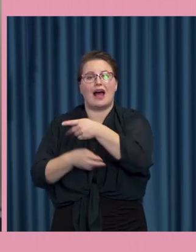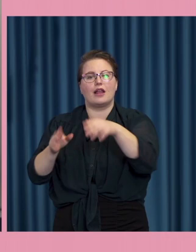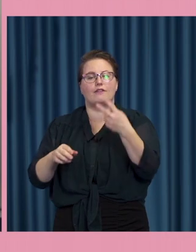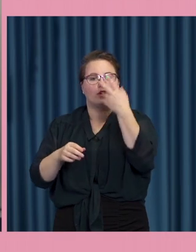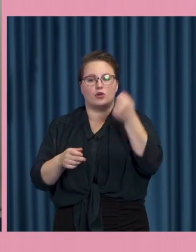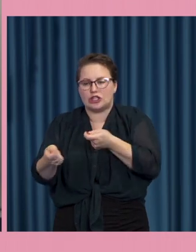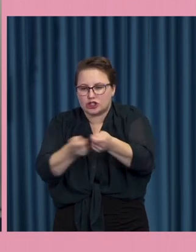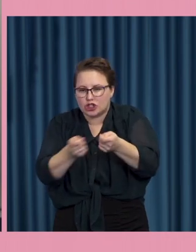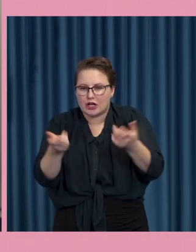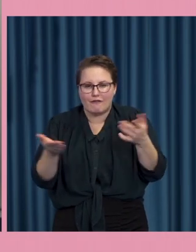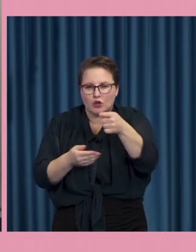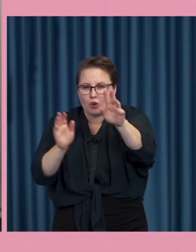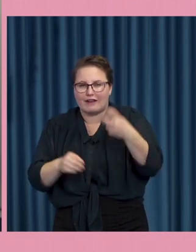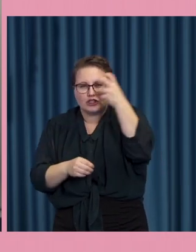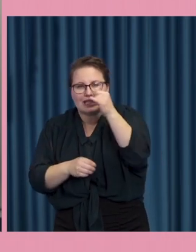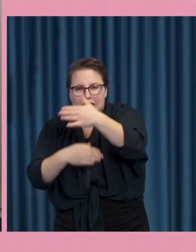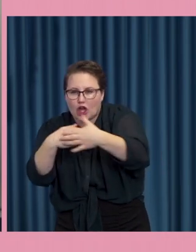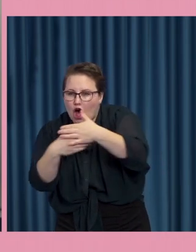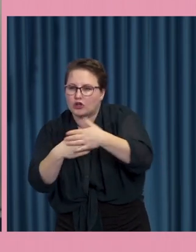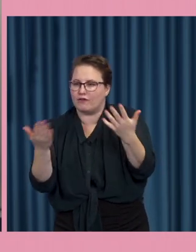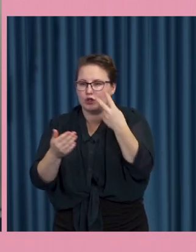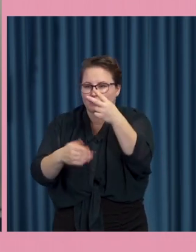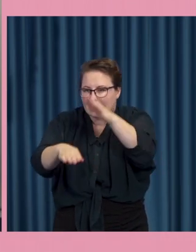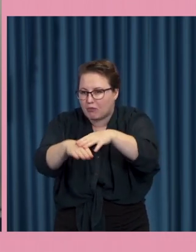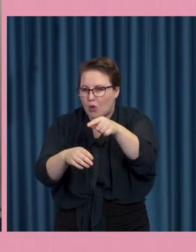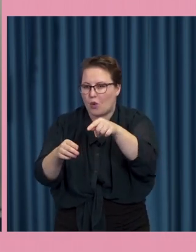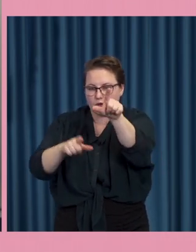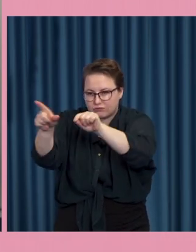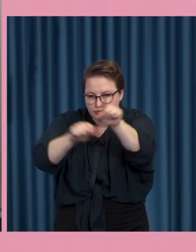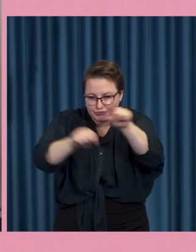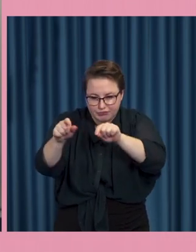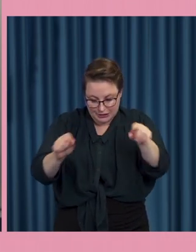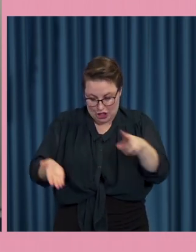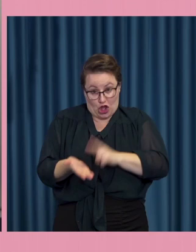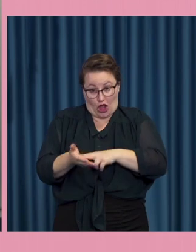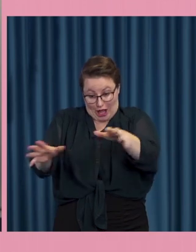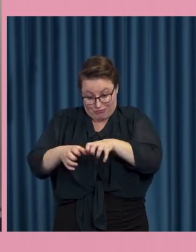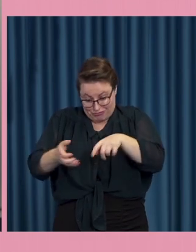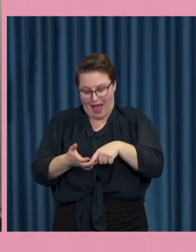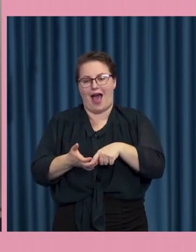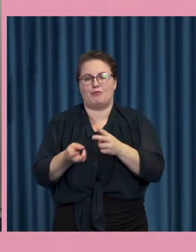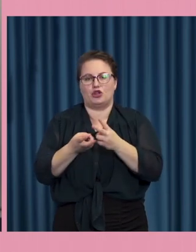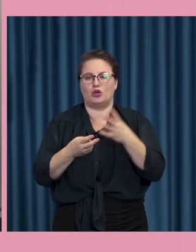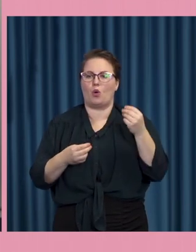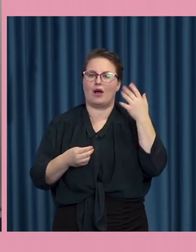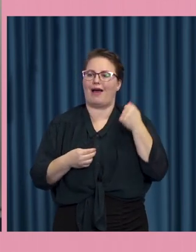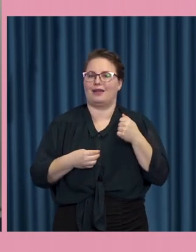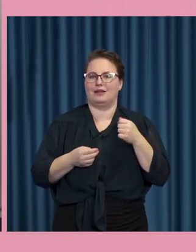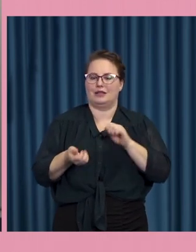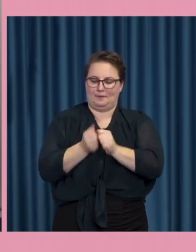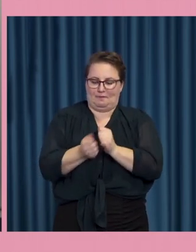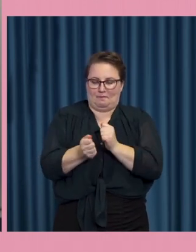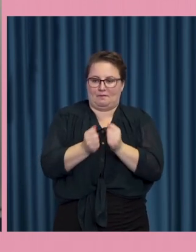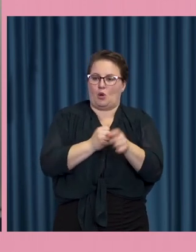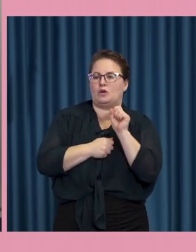datorn och söker efter på datorn och annat och då kan man vara fram till något och då kan man då sända alldeles specifika budskap till dem det är ganska